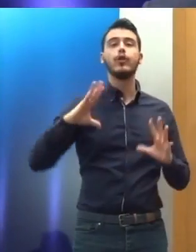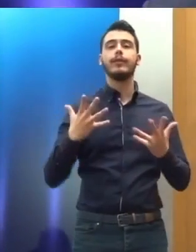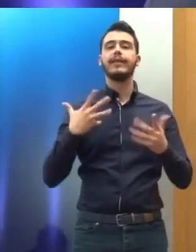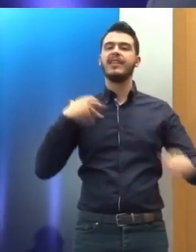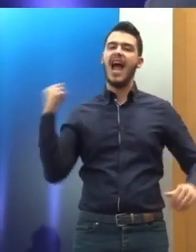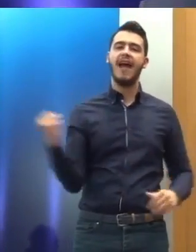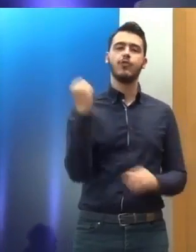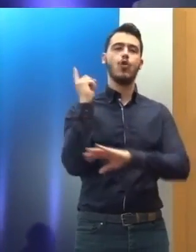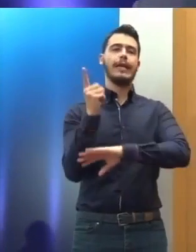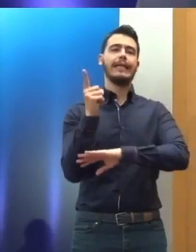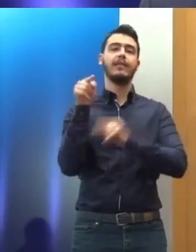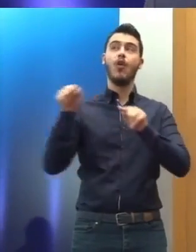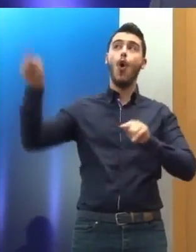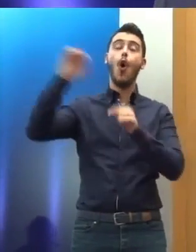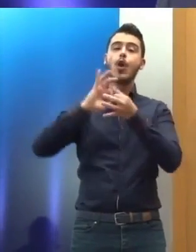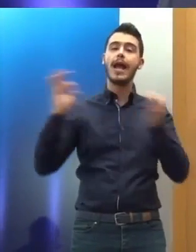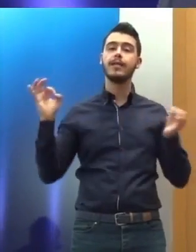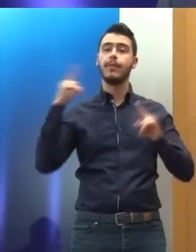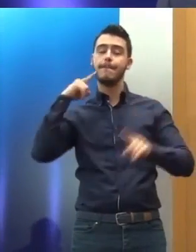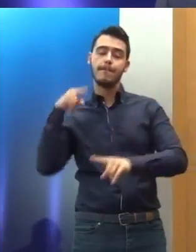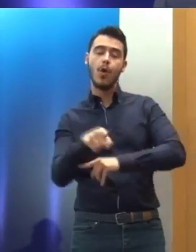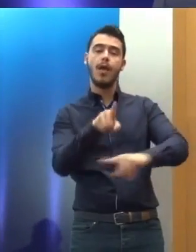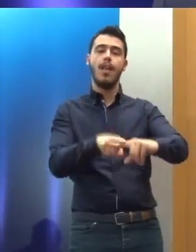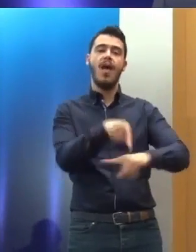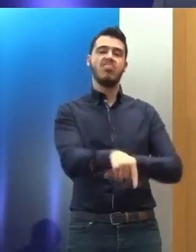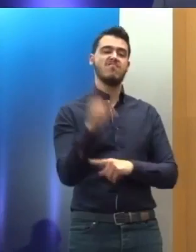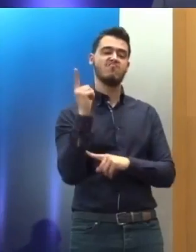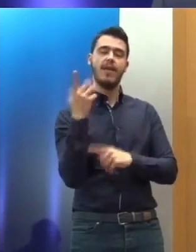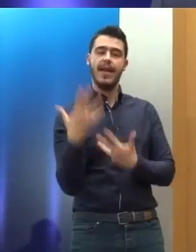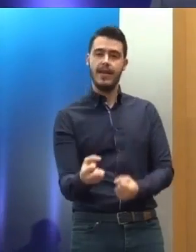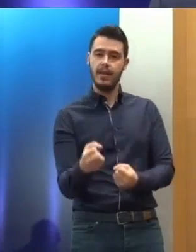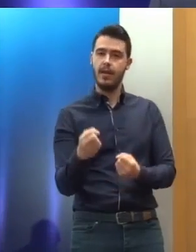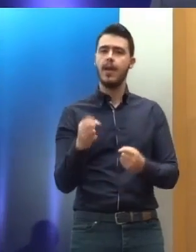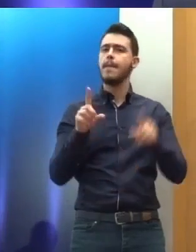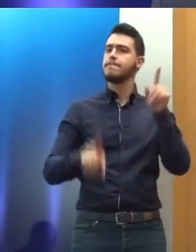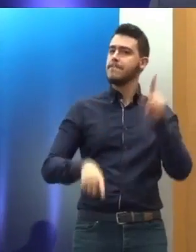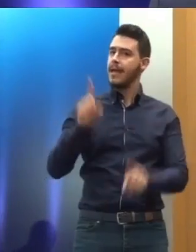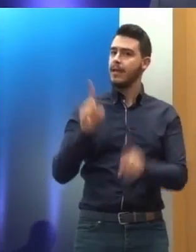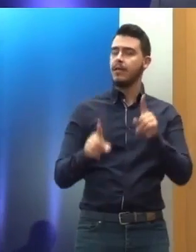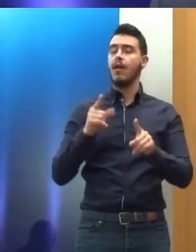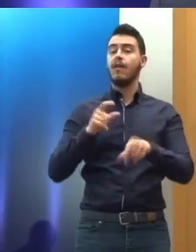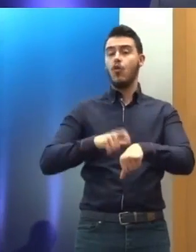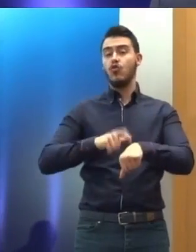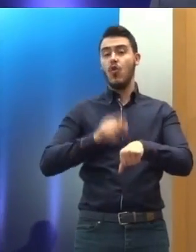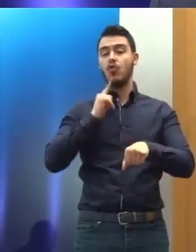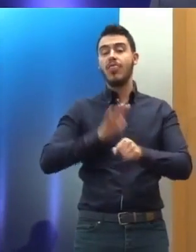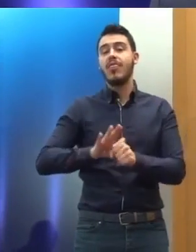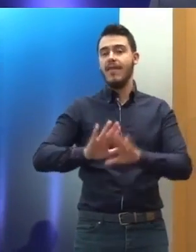χρόνος να αναφέρουμε όλες τις τομείς στις οποίες εκπράστηκε η κριτική. Υπάρχουν όμως κάποια οριζόντια σημεία τα οποία